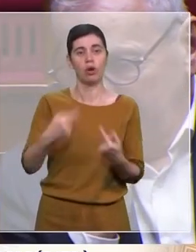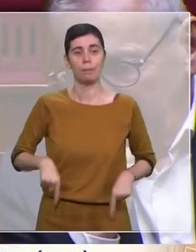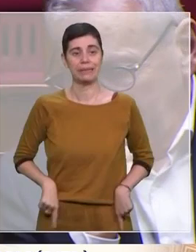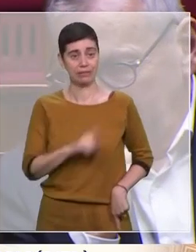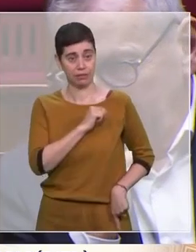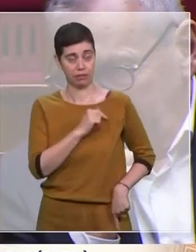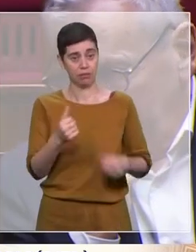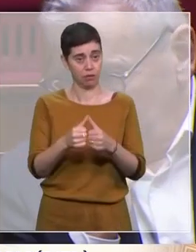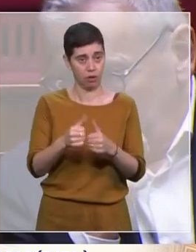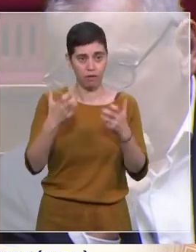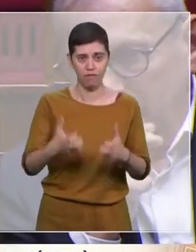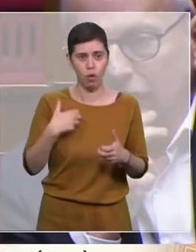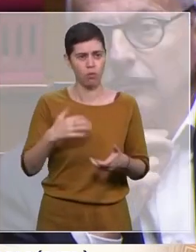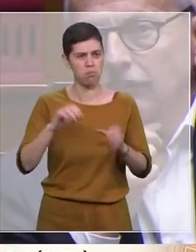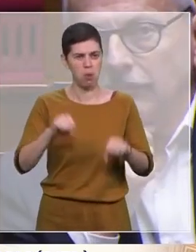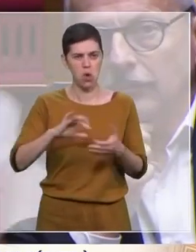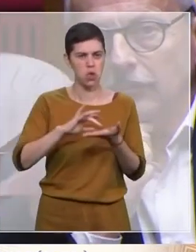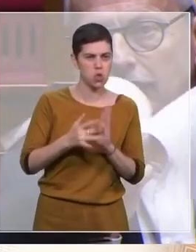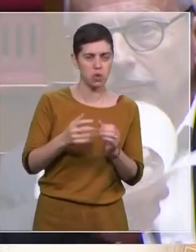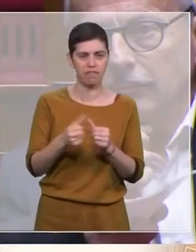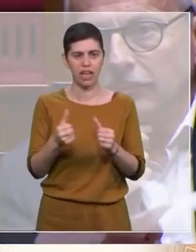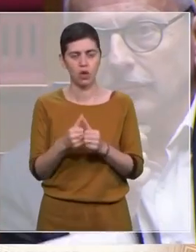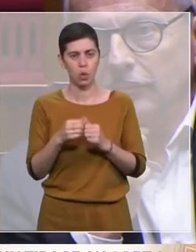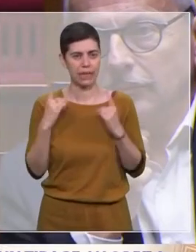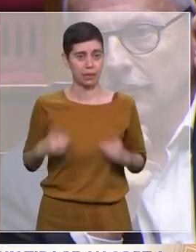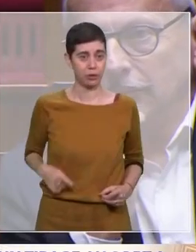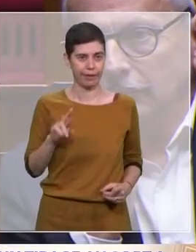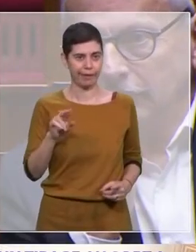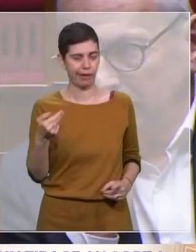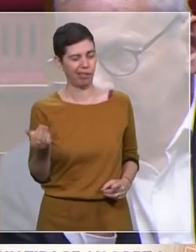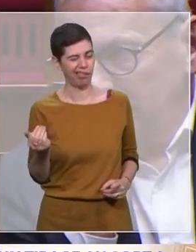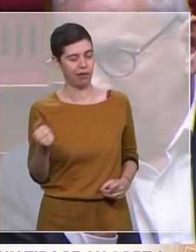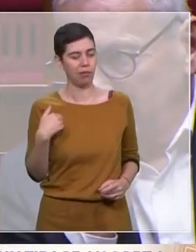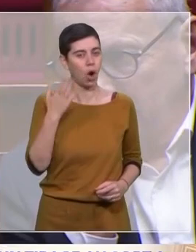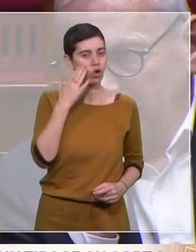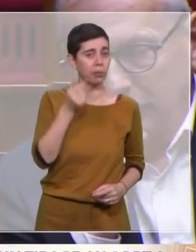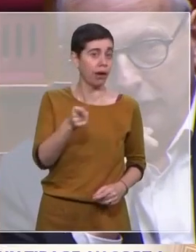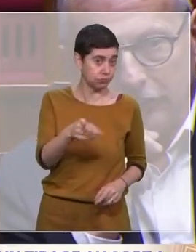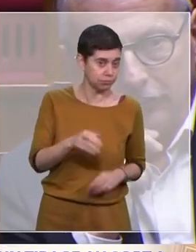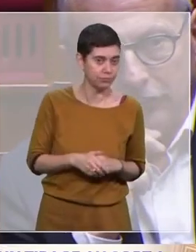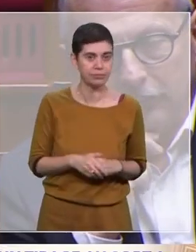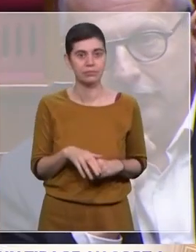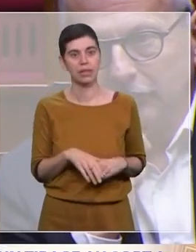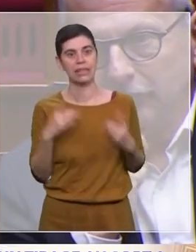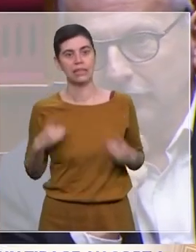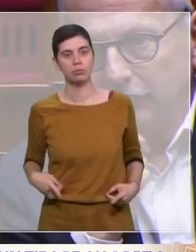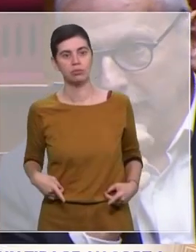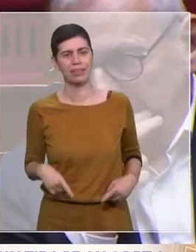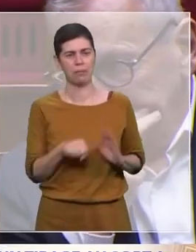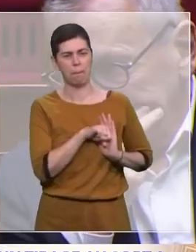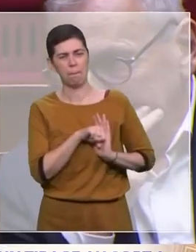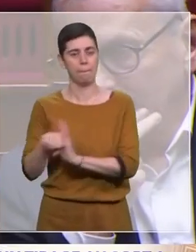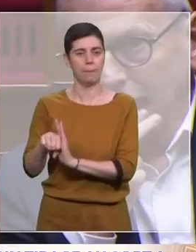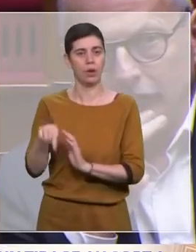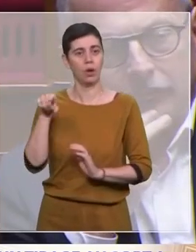de l'Intérieur était prêt à tout, à faire du pied aux députés du Rassemblement National, méthode qu'il connaît bien, des députés d'extrême droite qui ont d'ailleurs